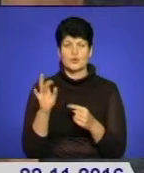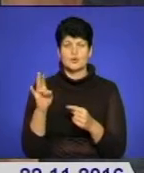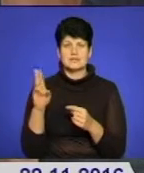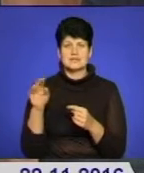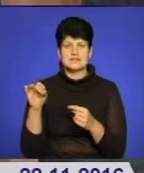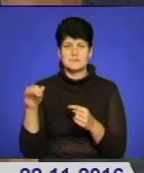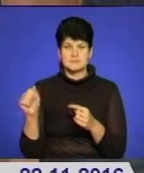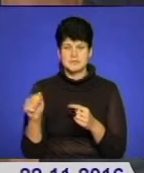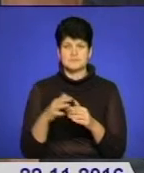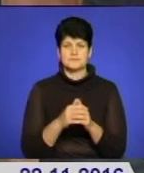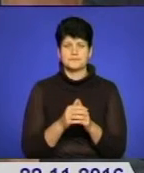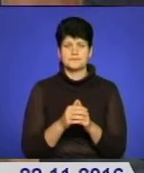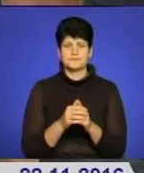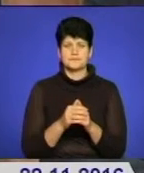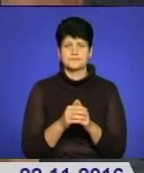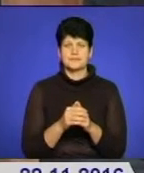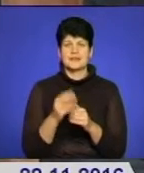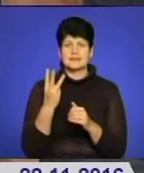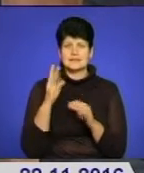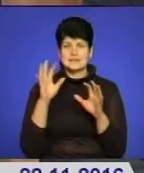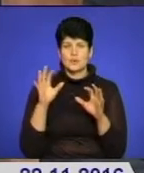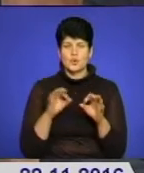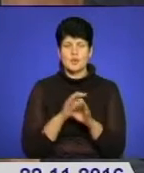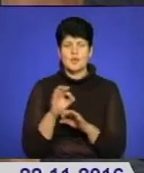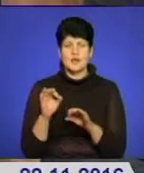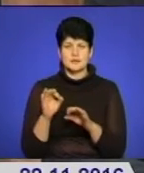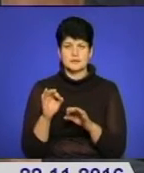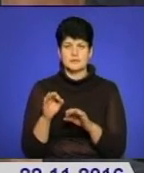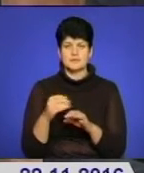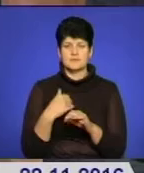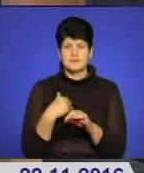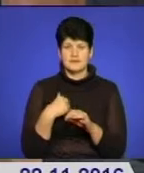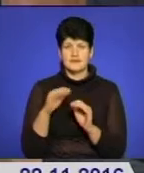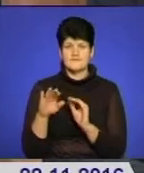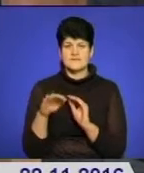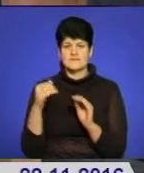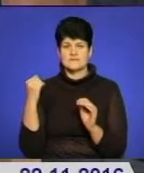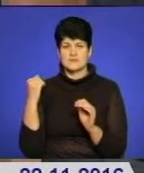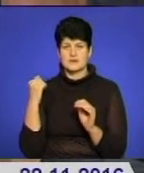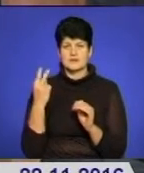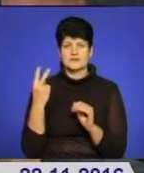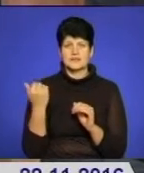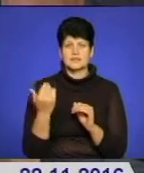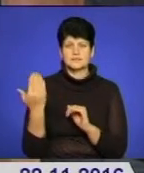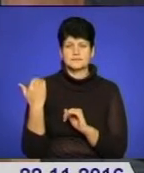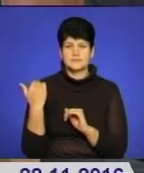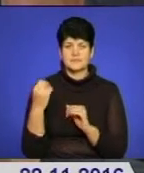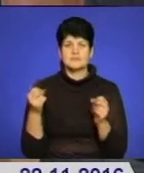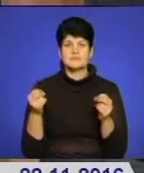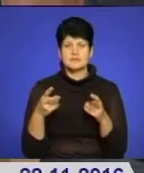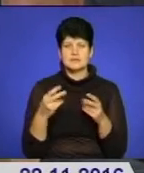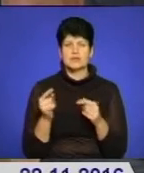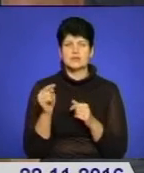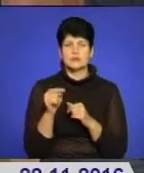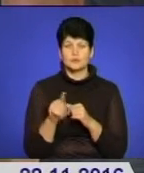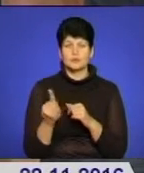нової цієї системи охорони здоров'я. Три законопроекти ми якраз відізвали два тижні тому, спеціально для